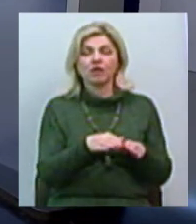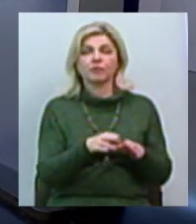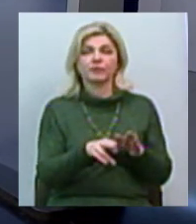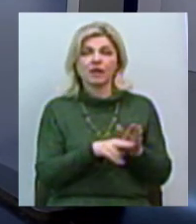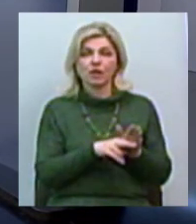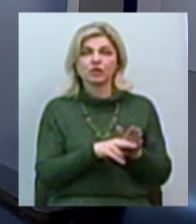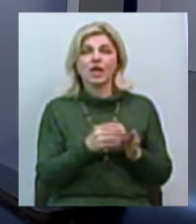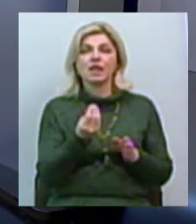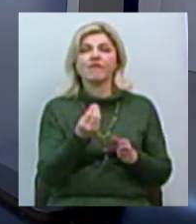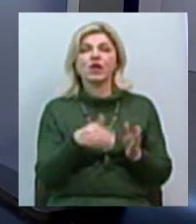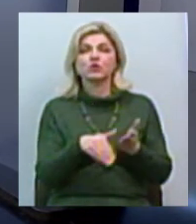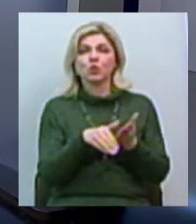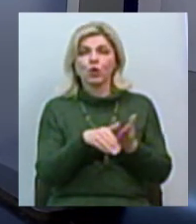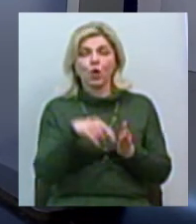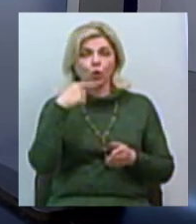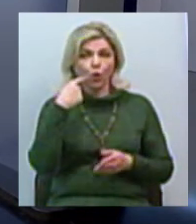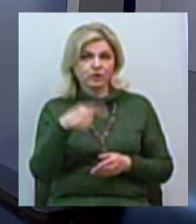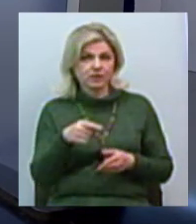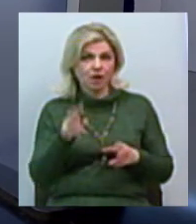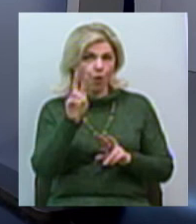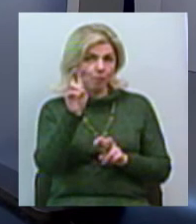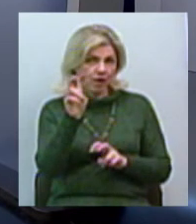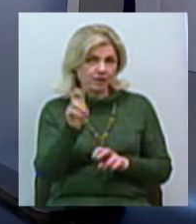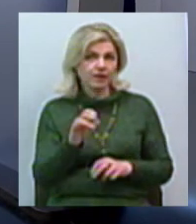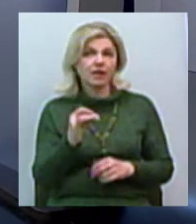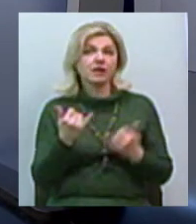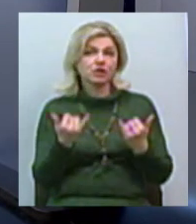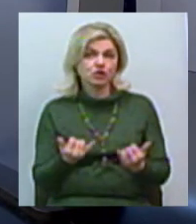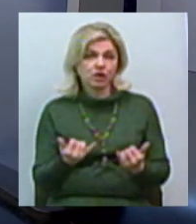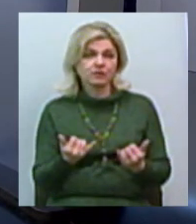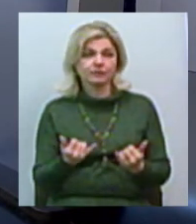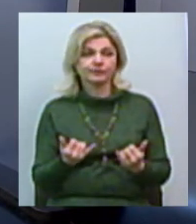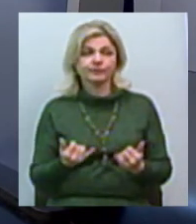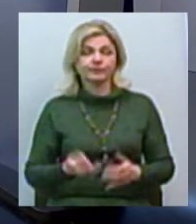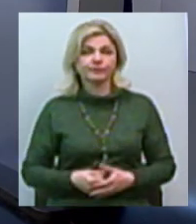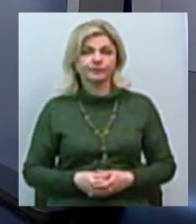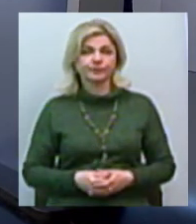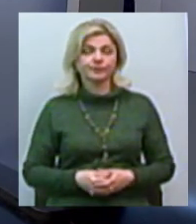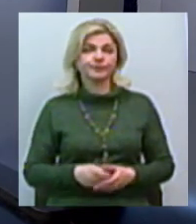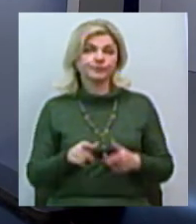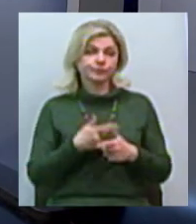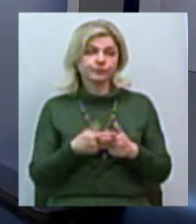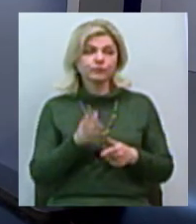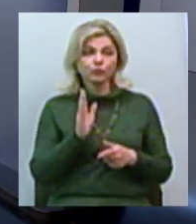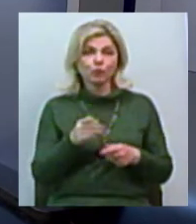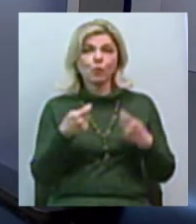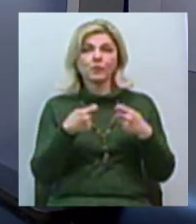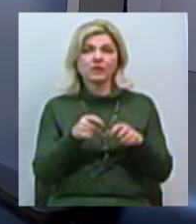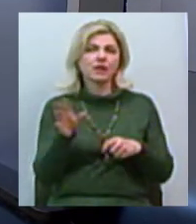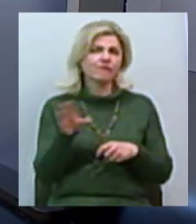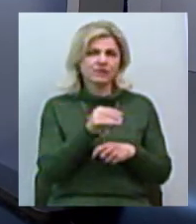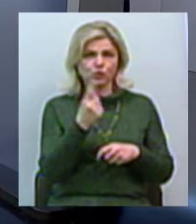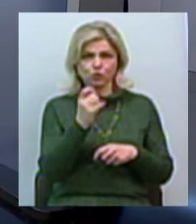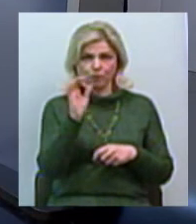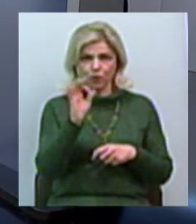інвесторам российської компанії. і ось цікаві, і цікаві, то ли будуть продаватися все 100%, то ли какой